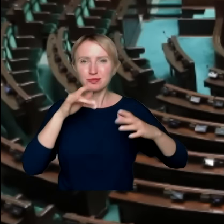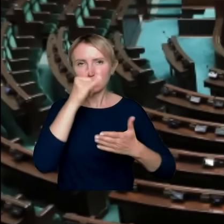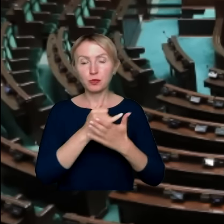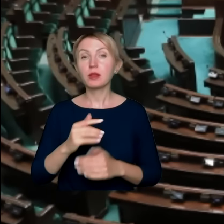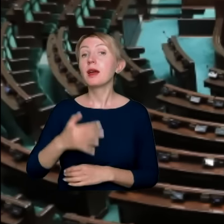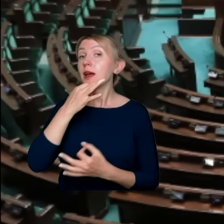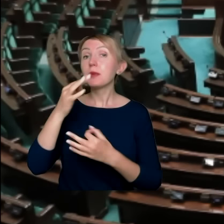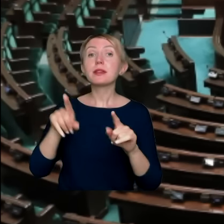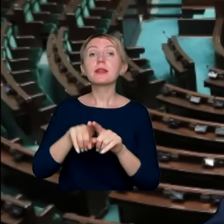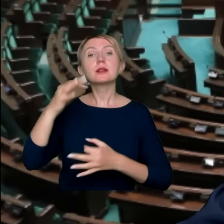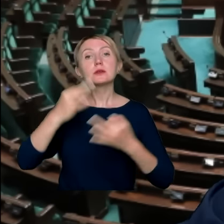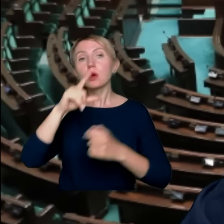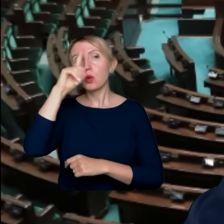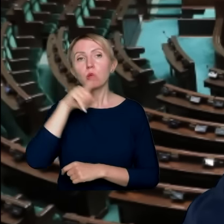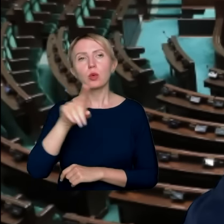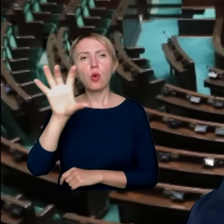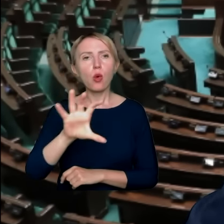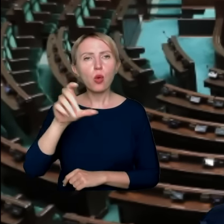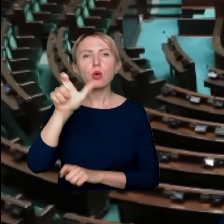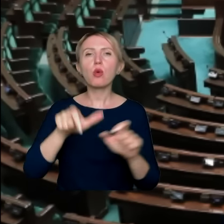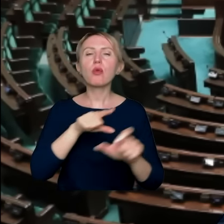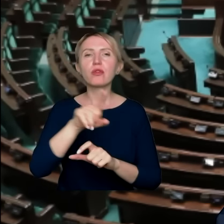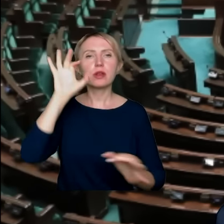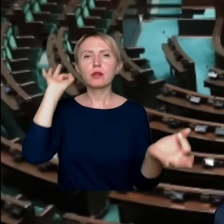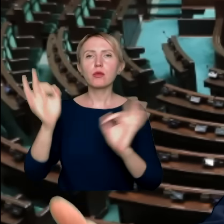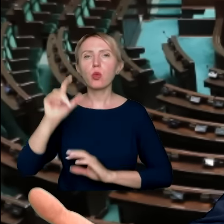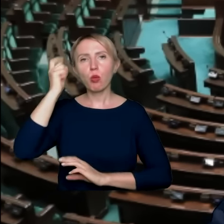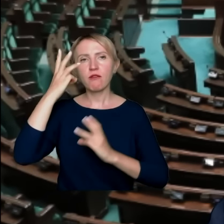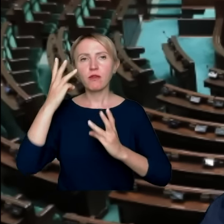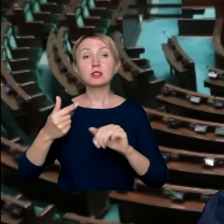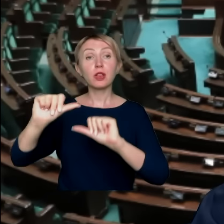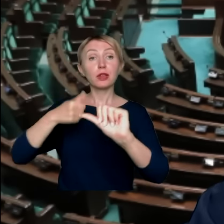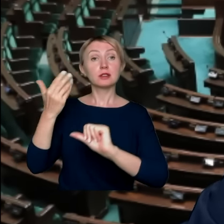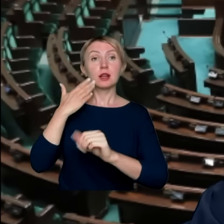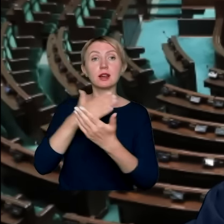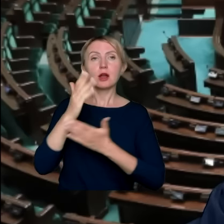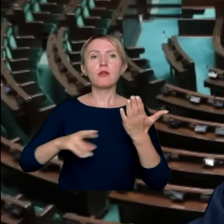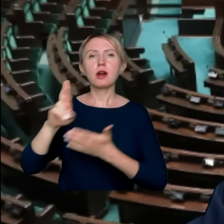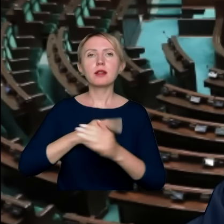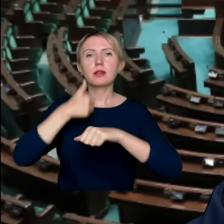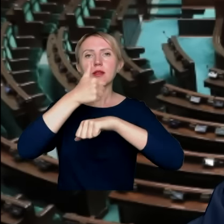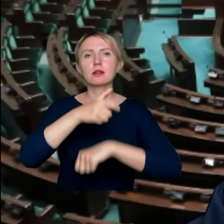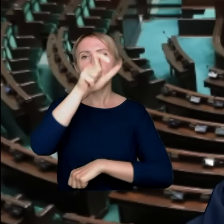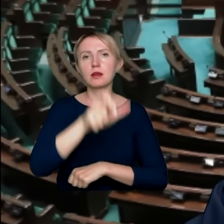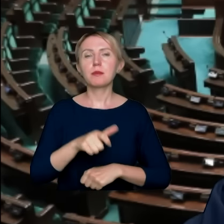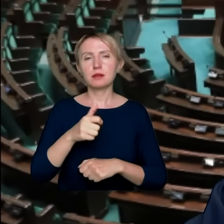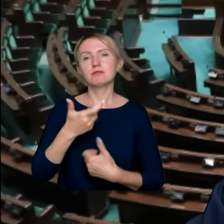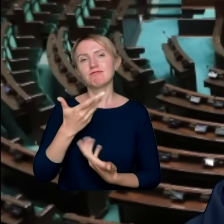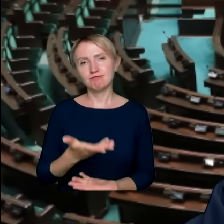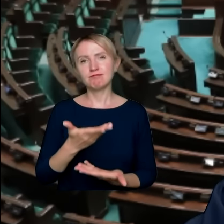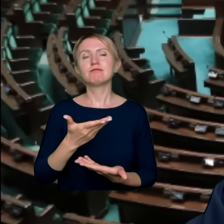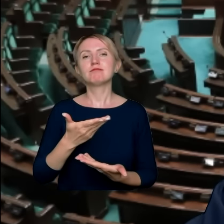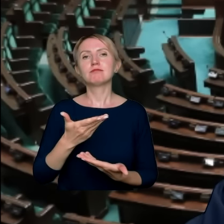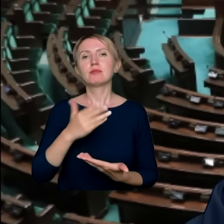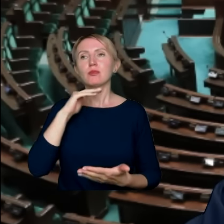też naszych widzów, bo do Państwa dotarła informacja najważniejsza, że w tamtym tygodniu Krajowa Rada, na czele której stoi Pan Przewodniczący, przyznała